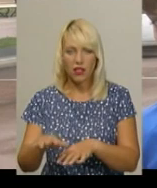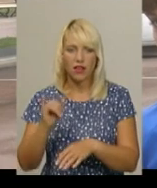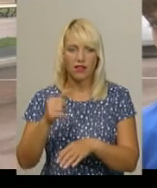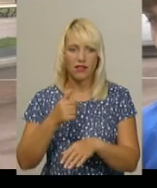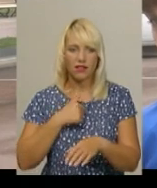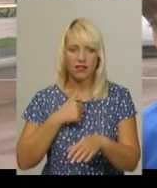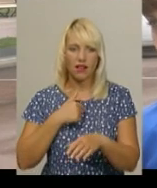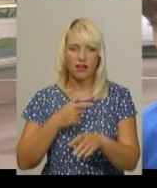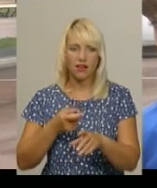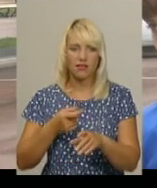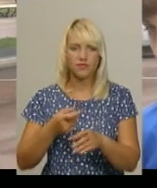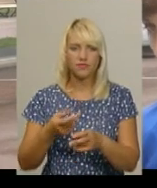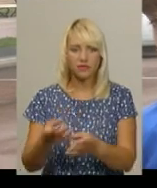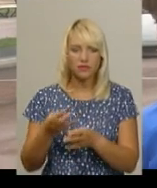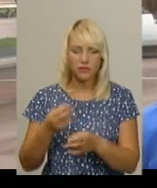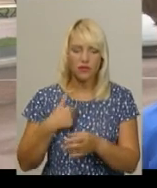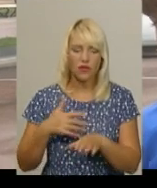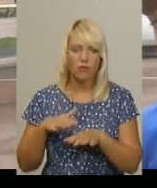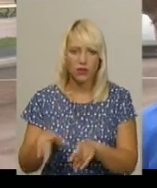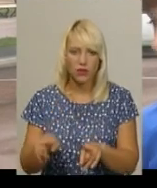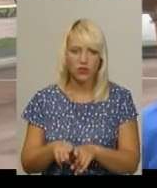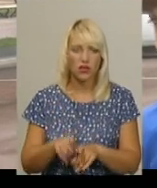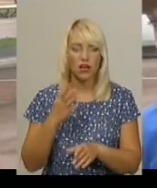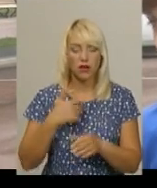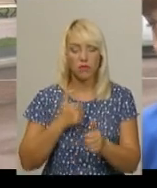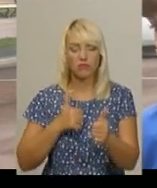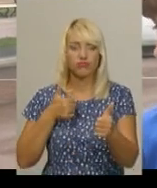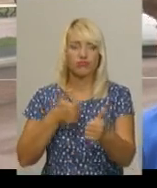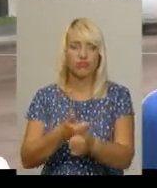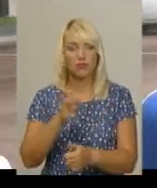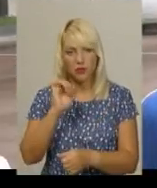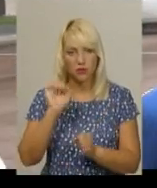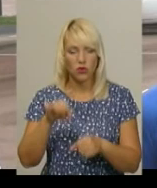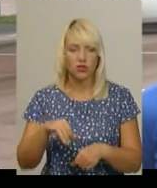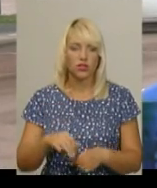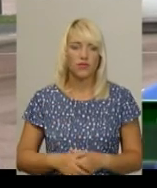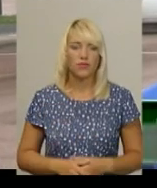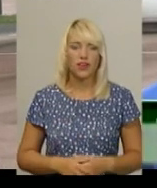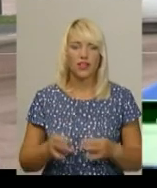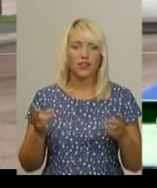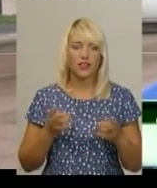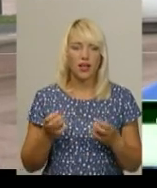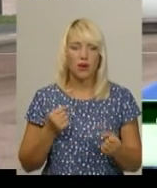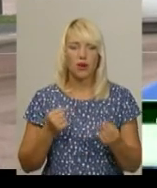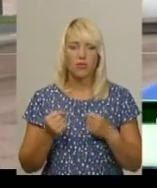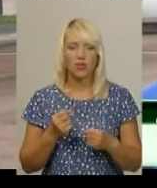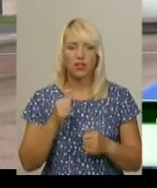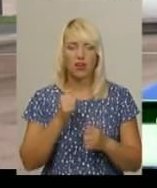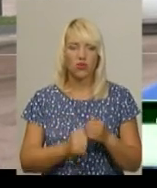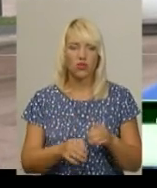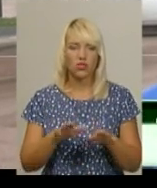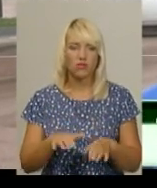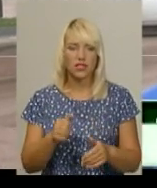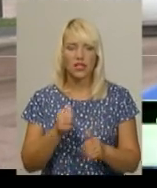догнали отрив Юлію Калинюк, то все можливе ми би виграли. Нужно боротися за кожне місце,